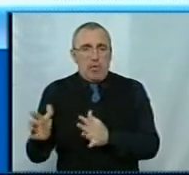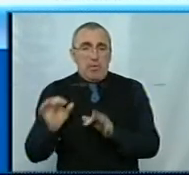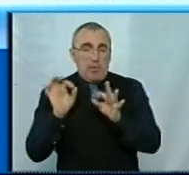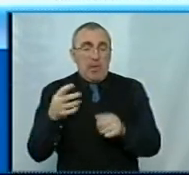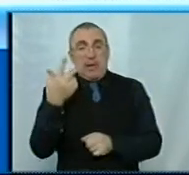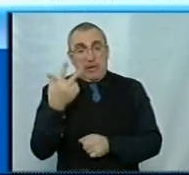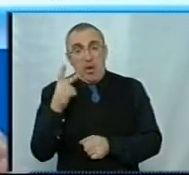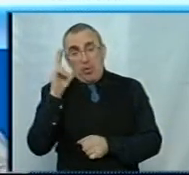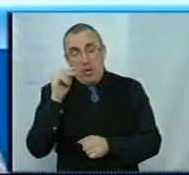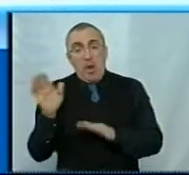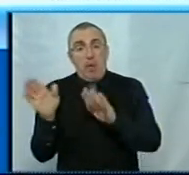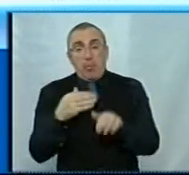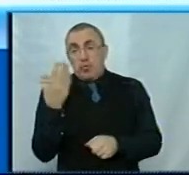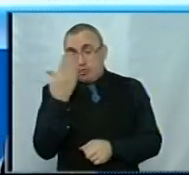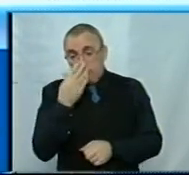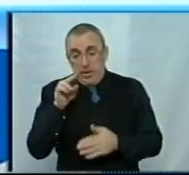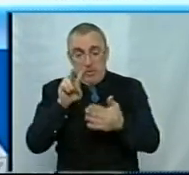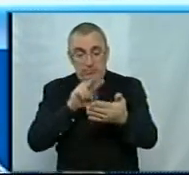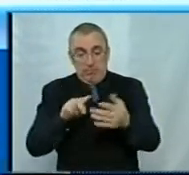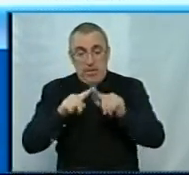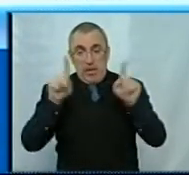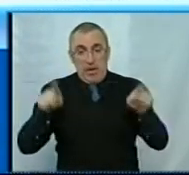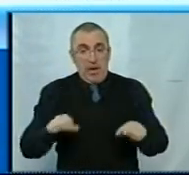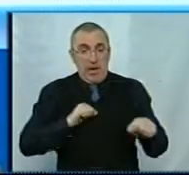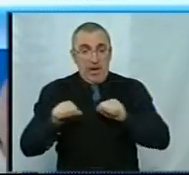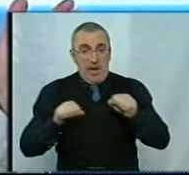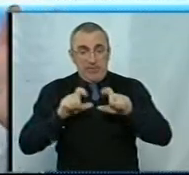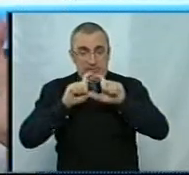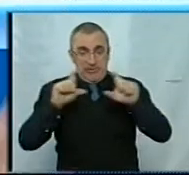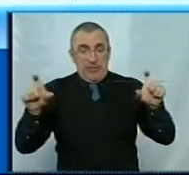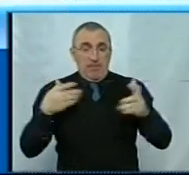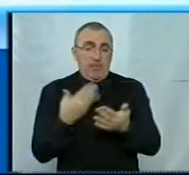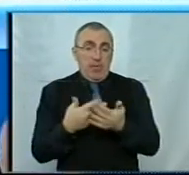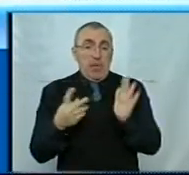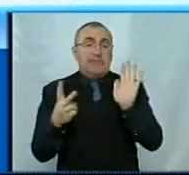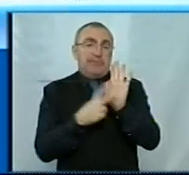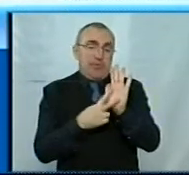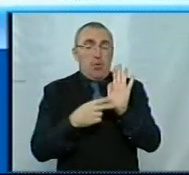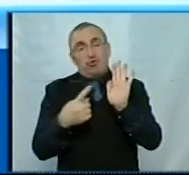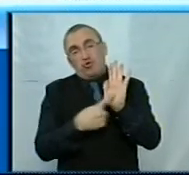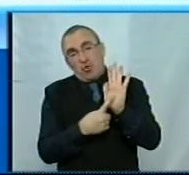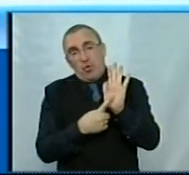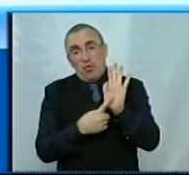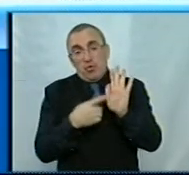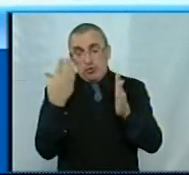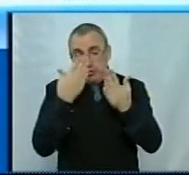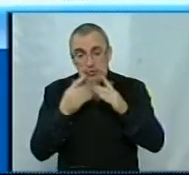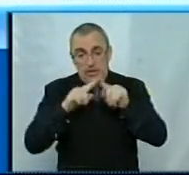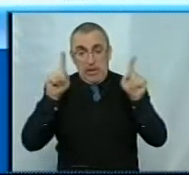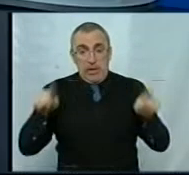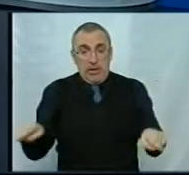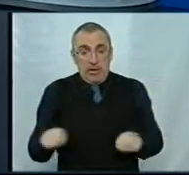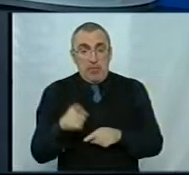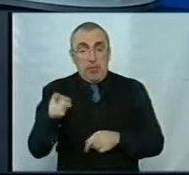3-го числа, а потім ти читаєш цей лист, якщо ти керівник закладу, наприклад, 7-го чи 6-го числа ти читаєш цей лист,